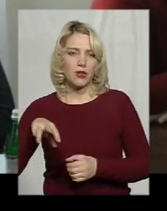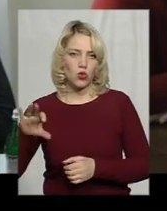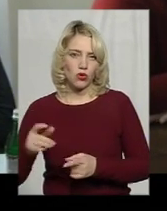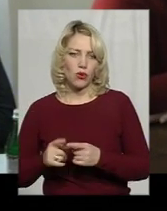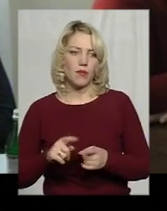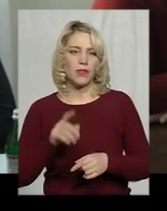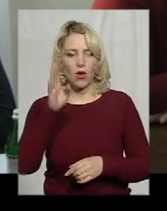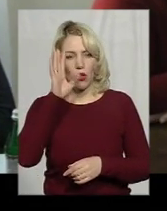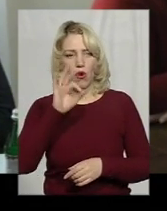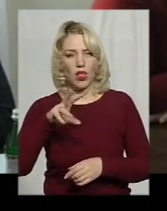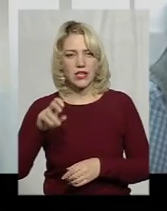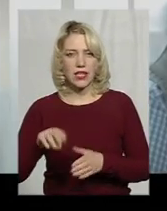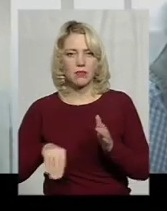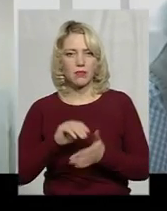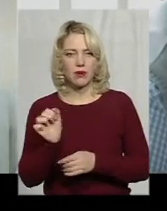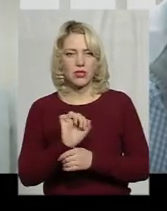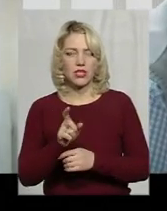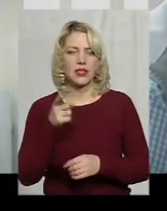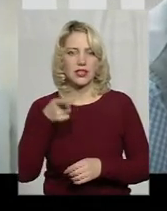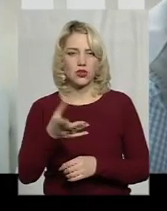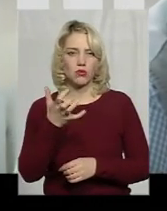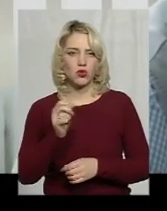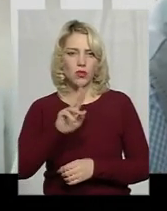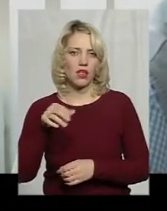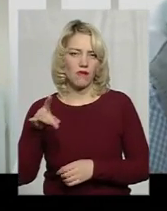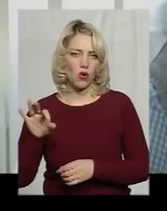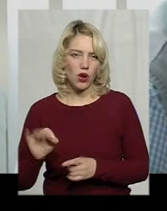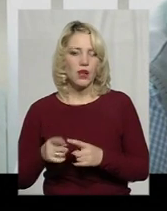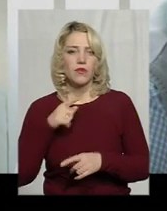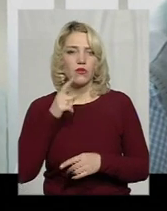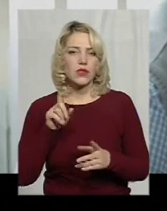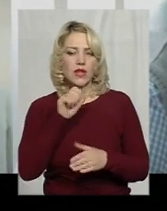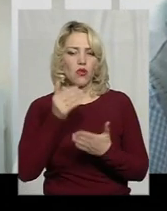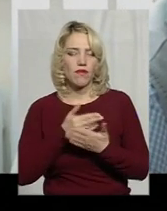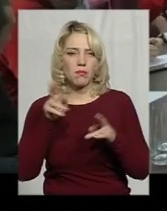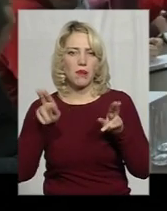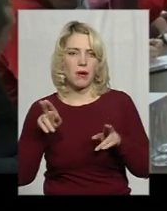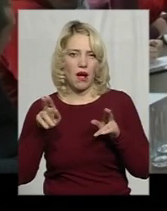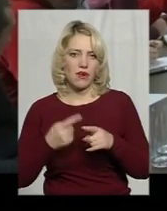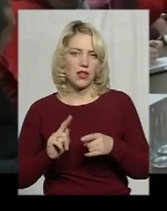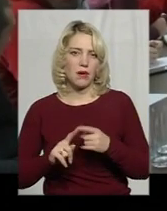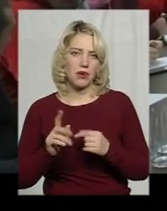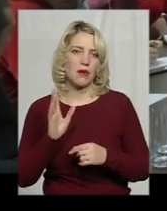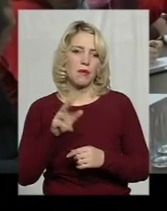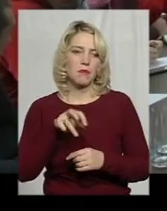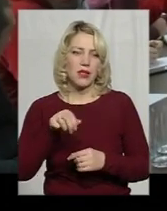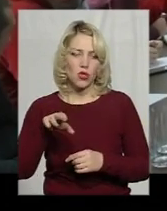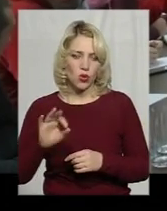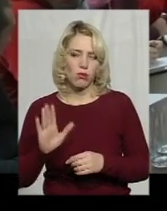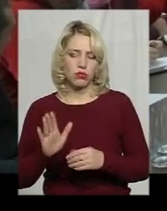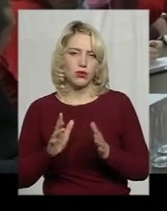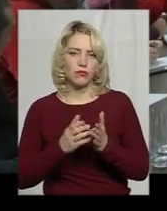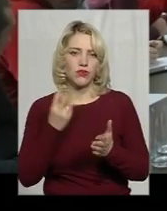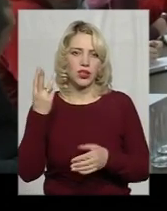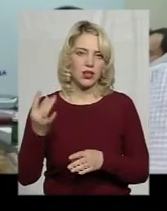придбав машину на іноземній реєстрації за півтора тисячі євро. Чоловік розповідає, за новими правилами розмитення обійдеться втричі дорожче від ціни